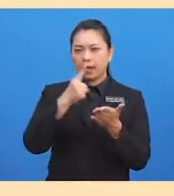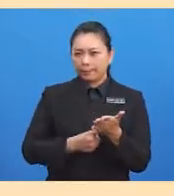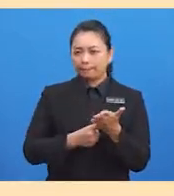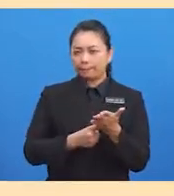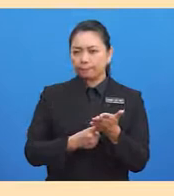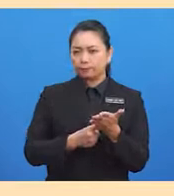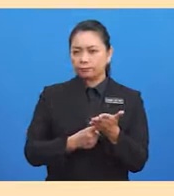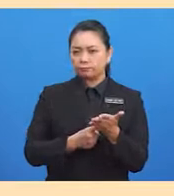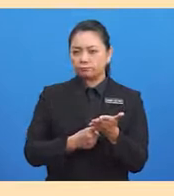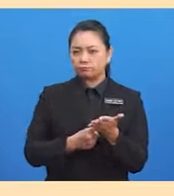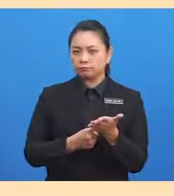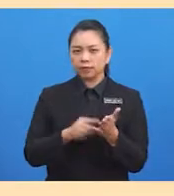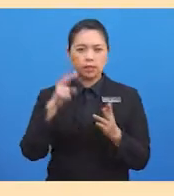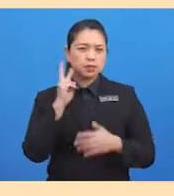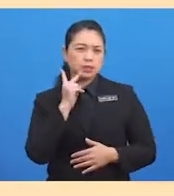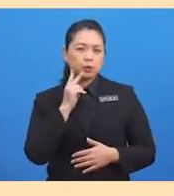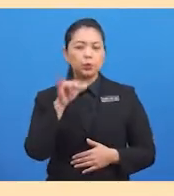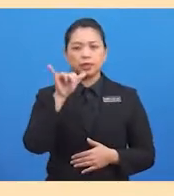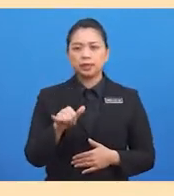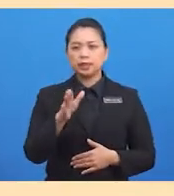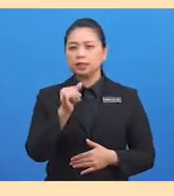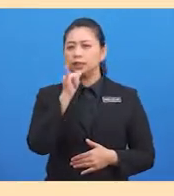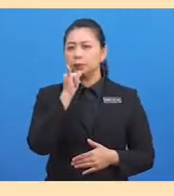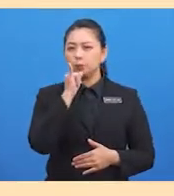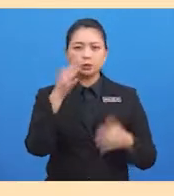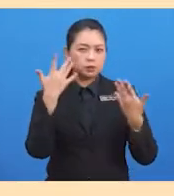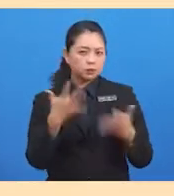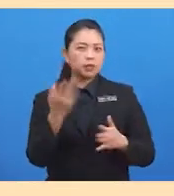masakkan. Kalau tak ingat, tanya ibu.